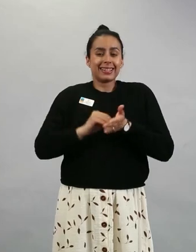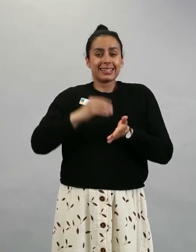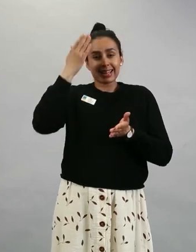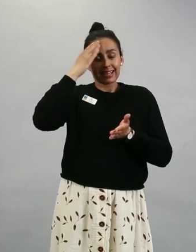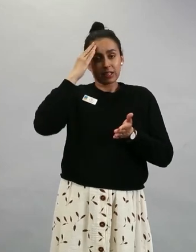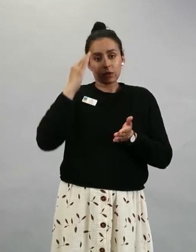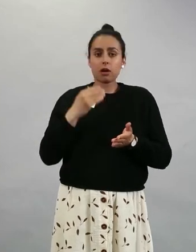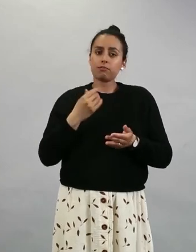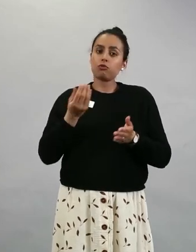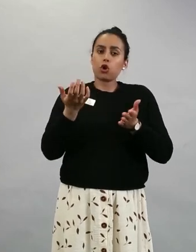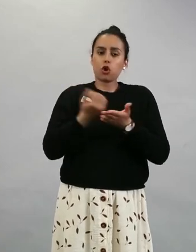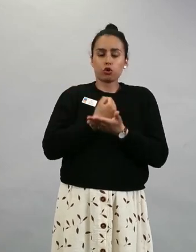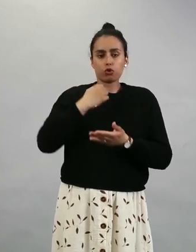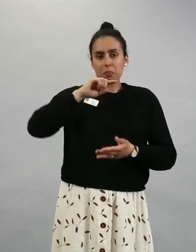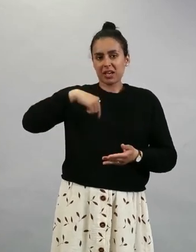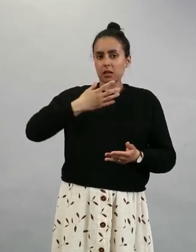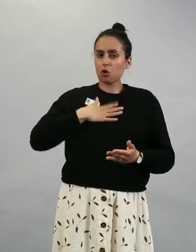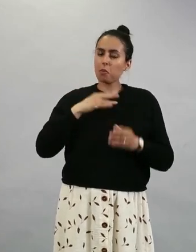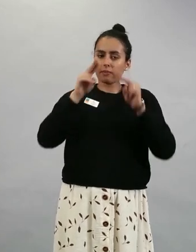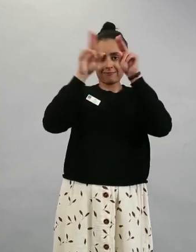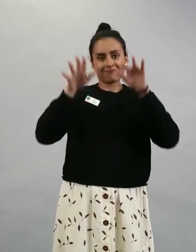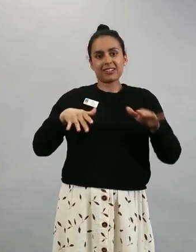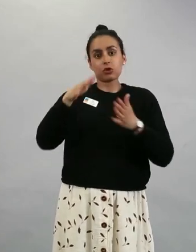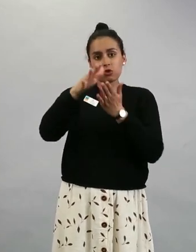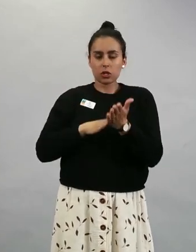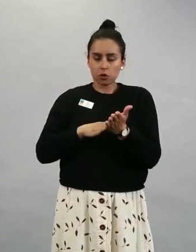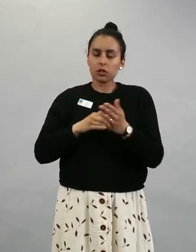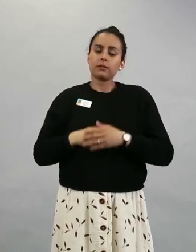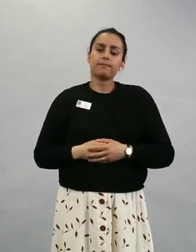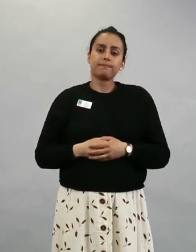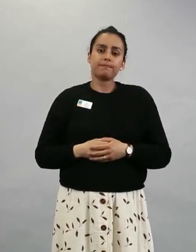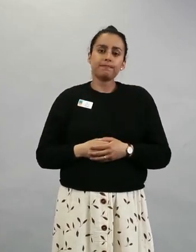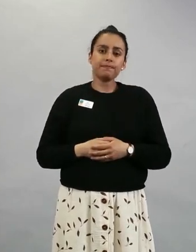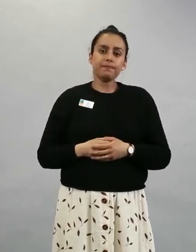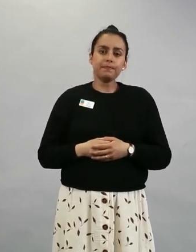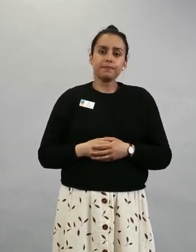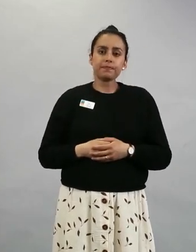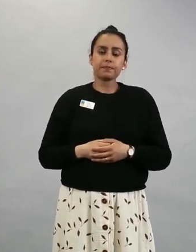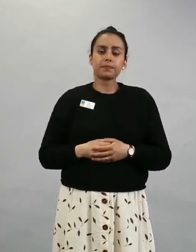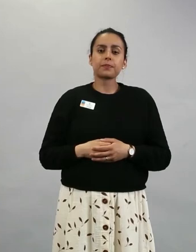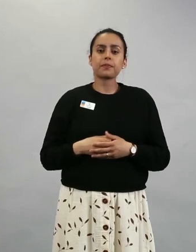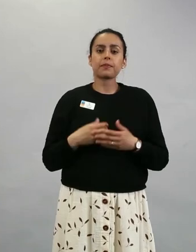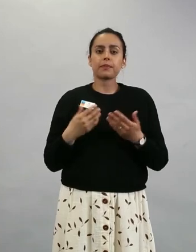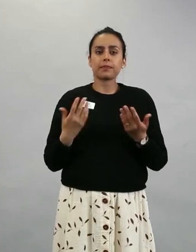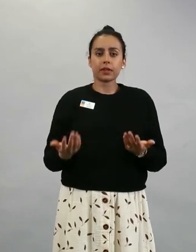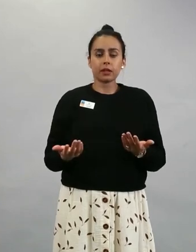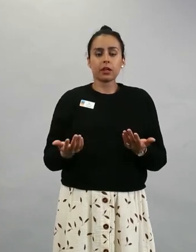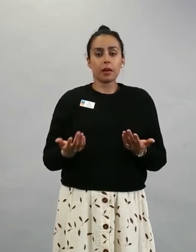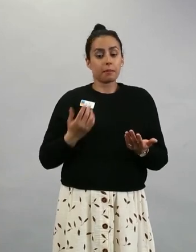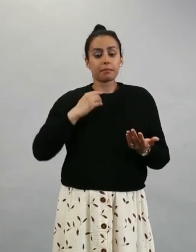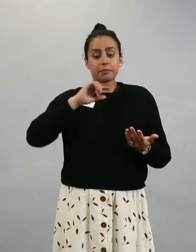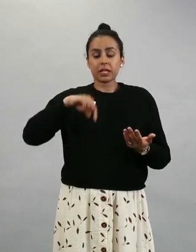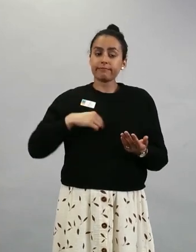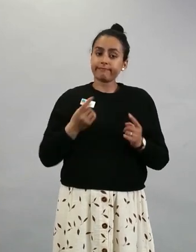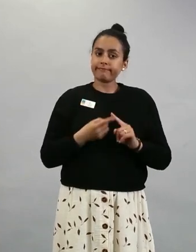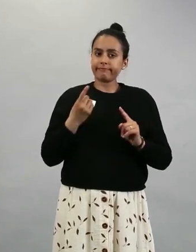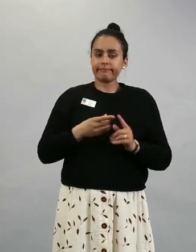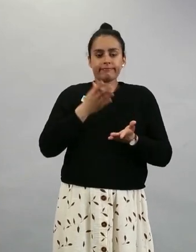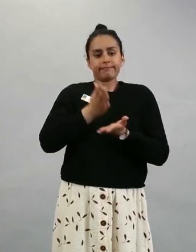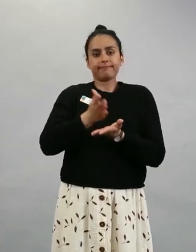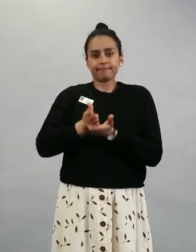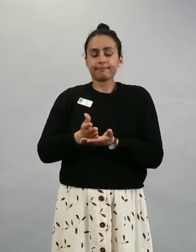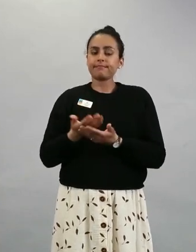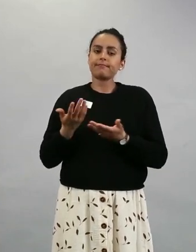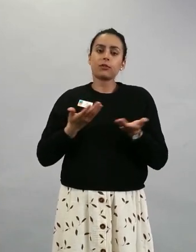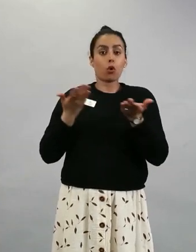osoitteesta THL.fi kautta koronarokote. Mutta tämän pidemmittä puheitta siirrytään itse asiaan. Emma,